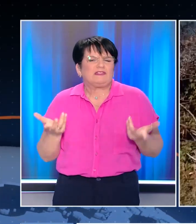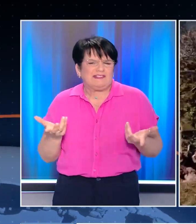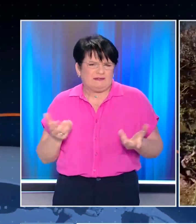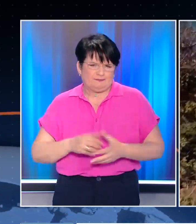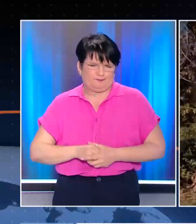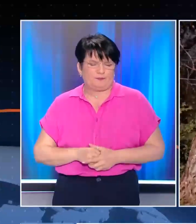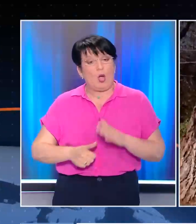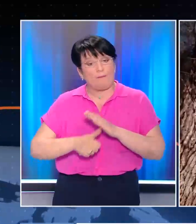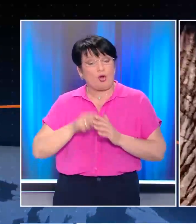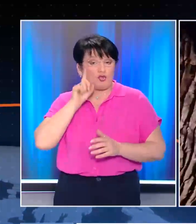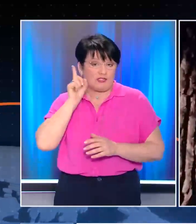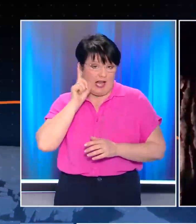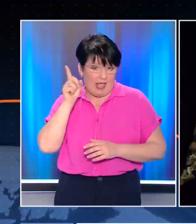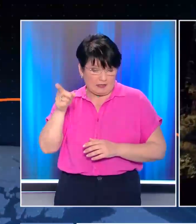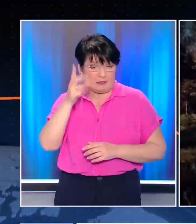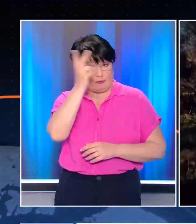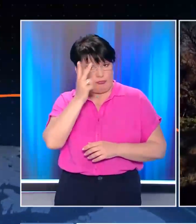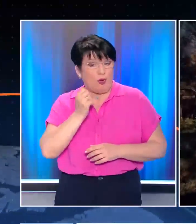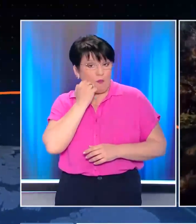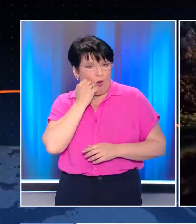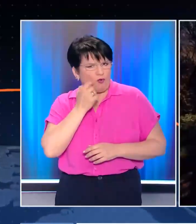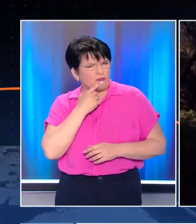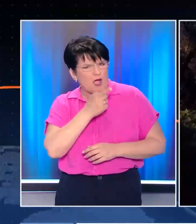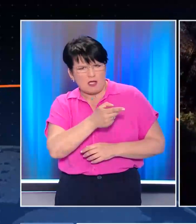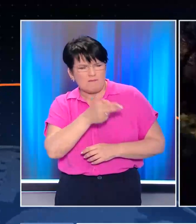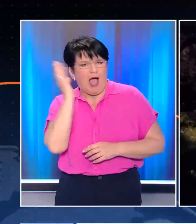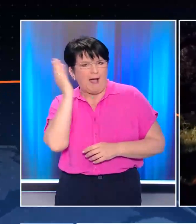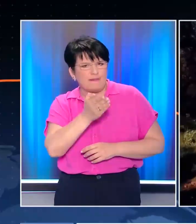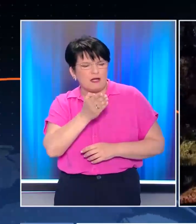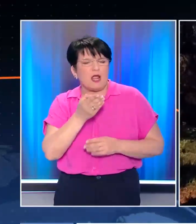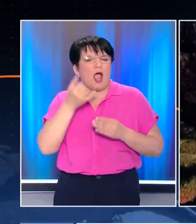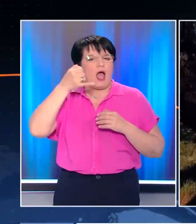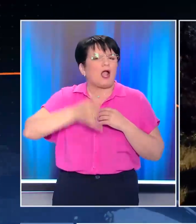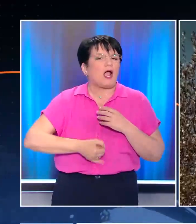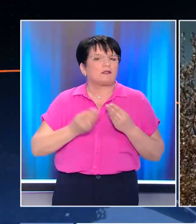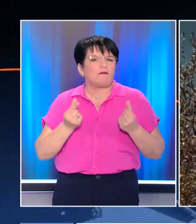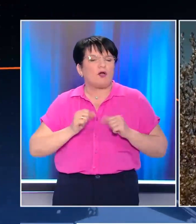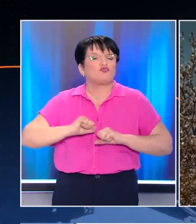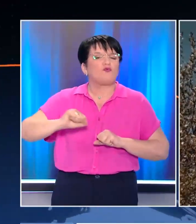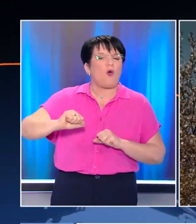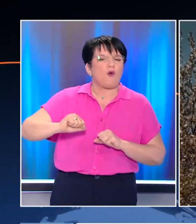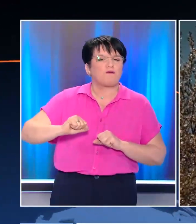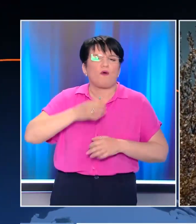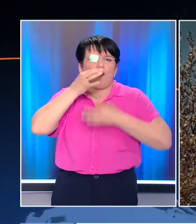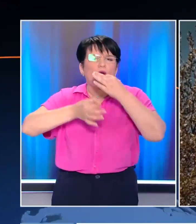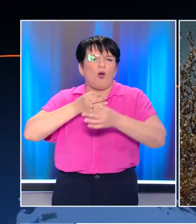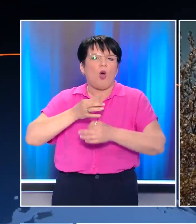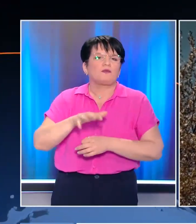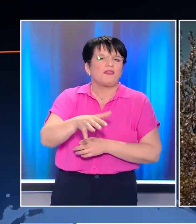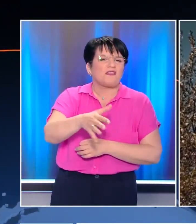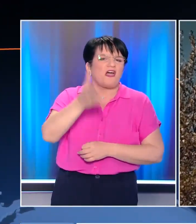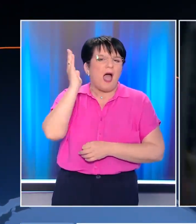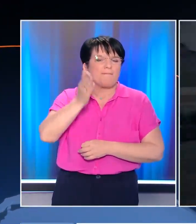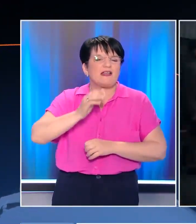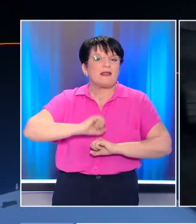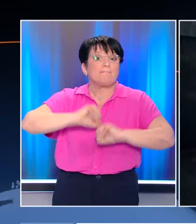Ο πρόεδρος Ζελένσκι παράλληλα καταγγέλει ότι η Μόσχα όχι απλώς απειλεί, αλλά στην ουσία τρομοκρατεί τον πλανήτη με τις δηλώσεις της περιχρήσης πυρηνικών,